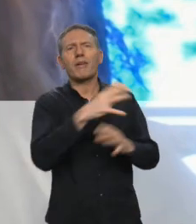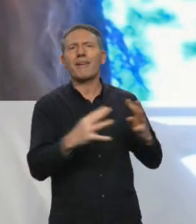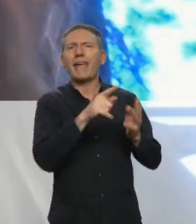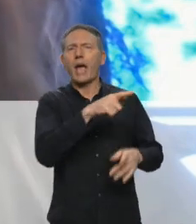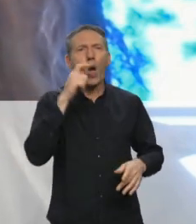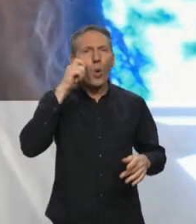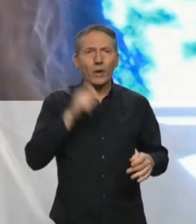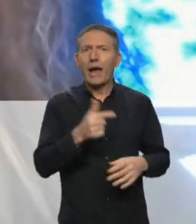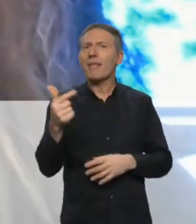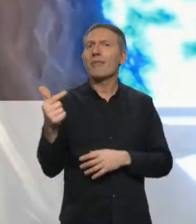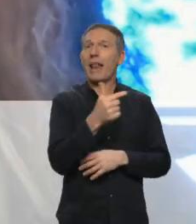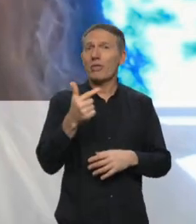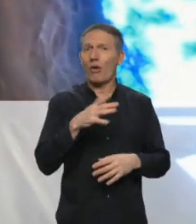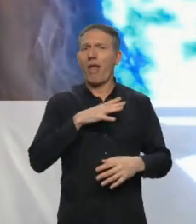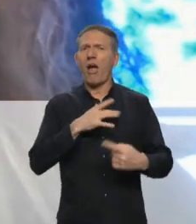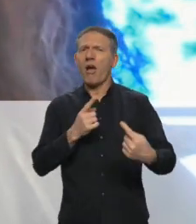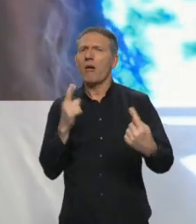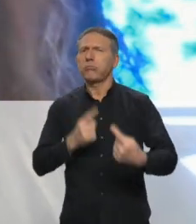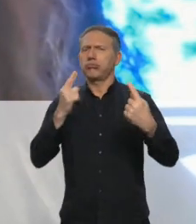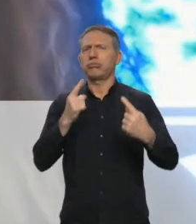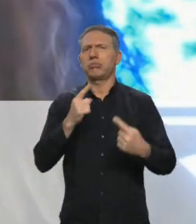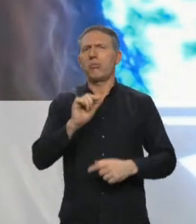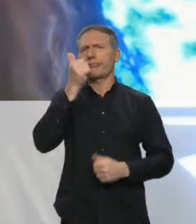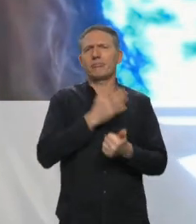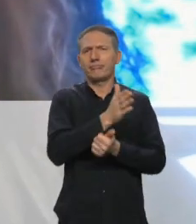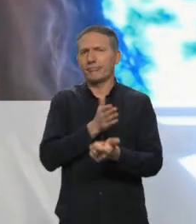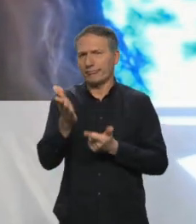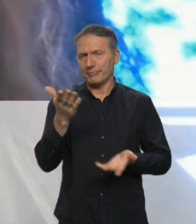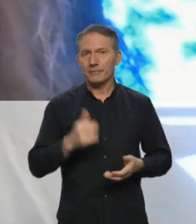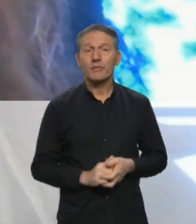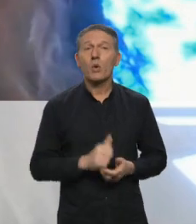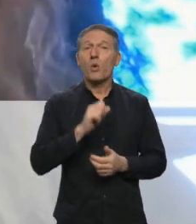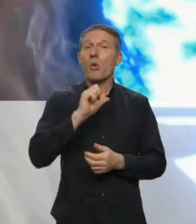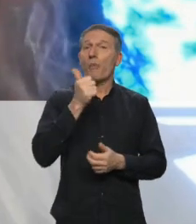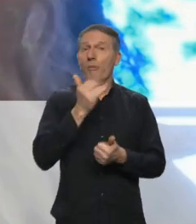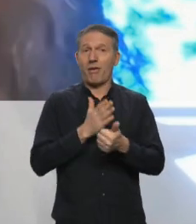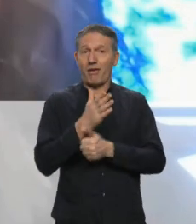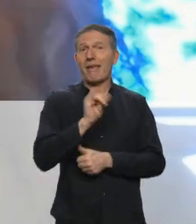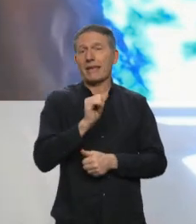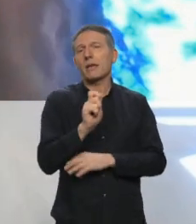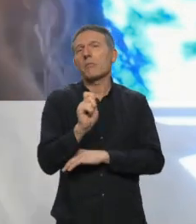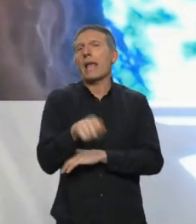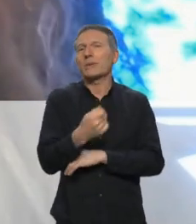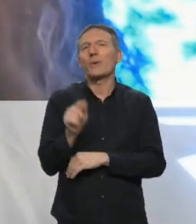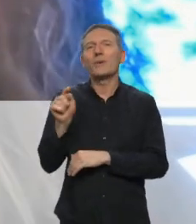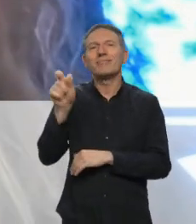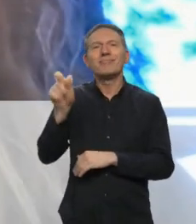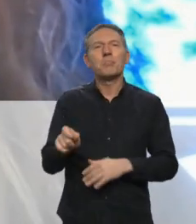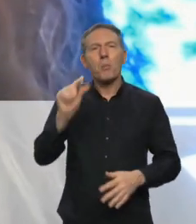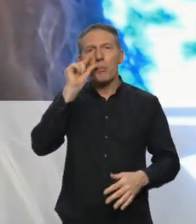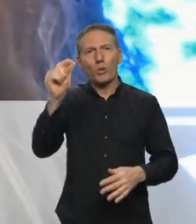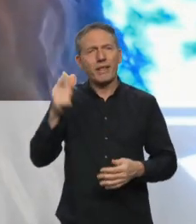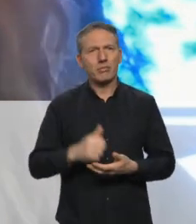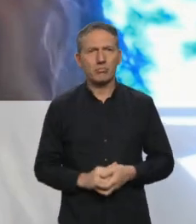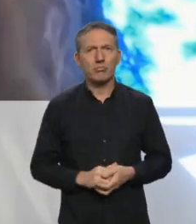opposantes russes à la guerre, ont deux adversaires principaux. Le premier, c'est bien sûr